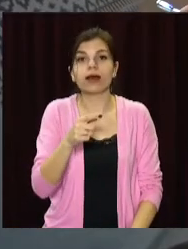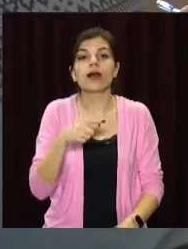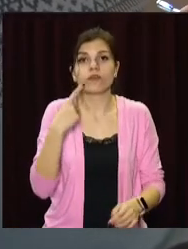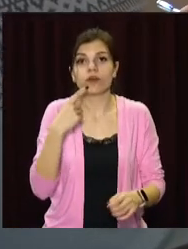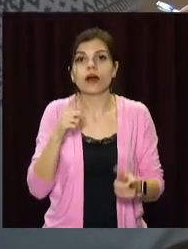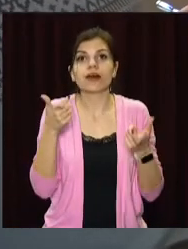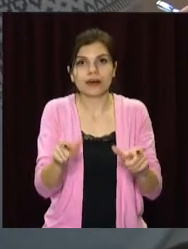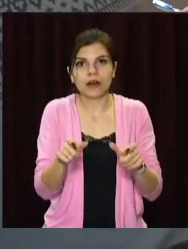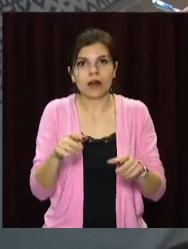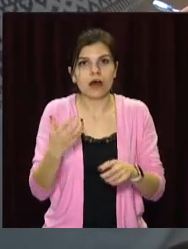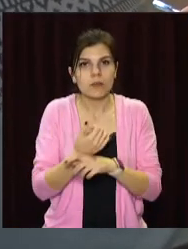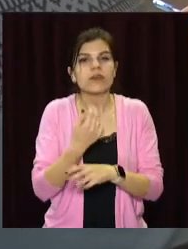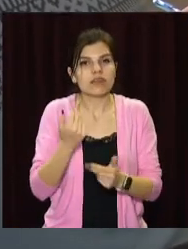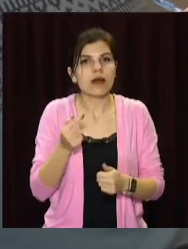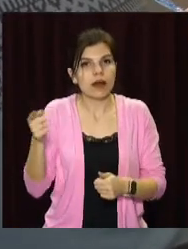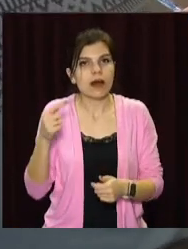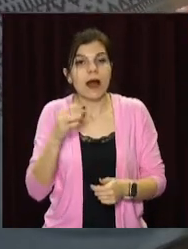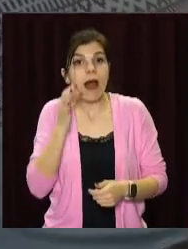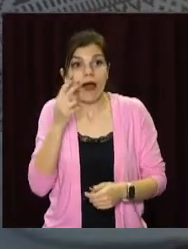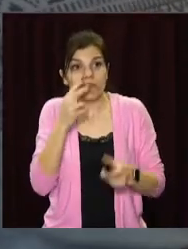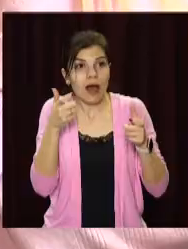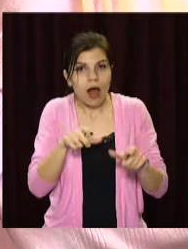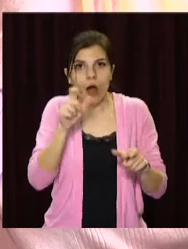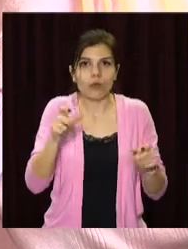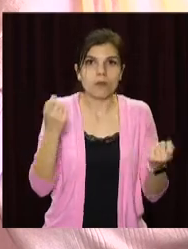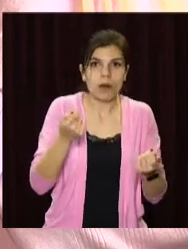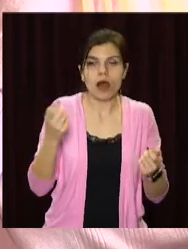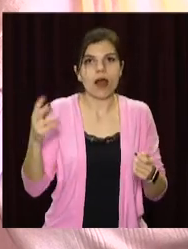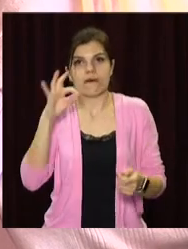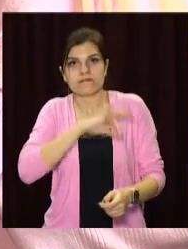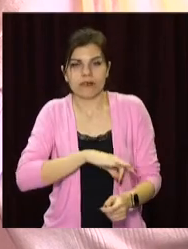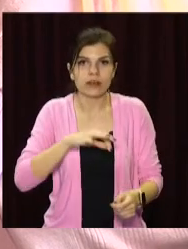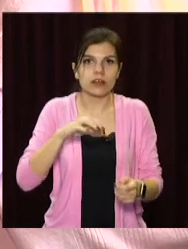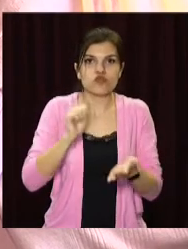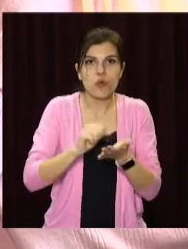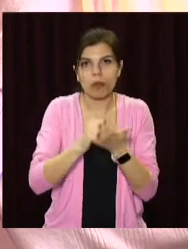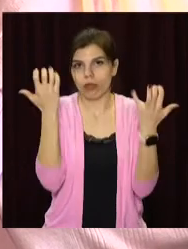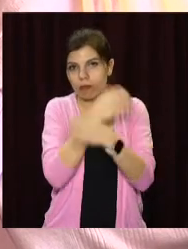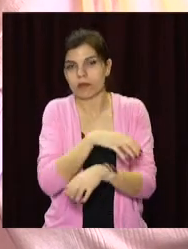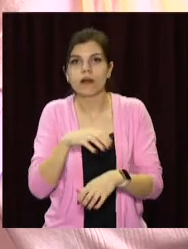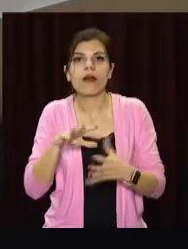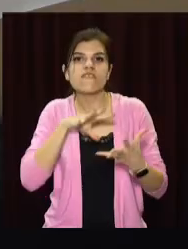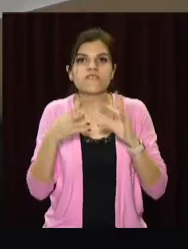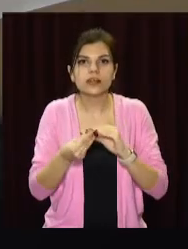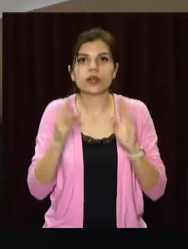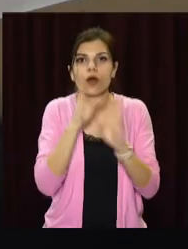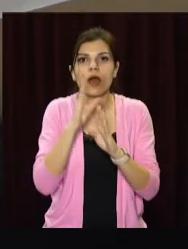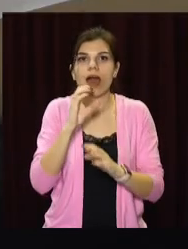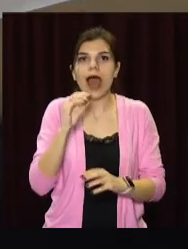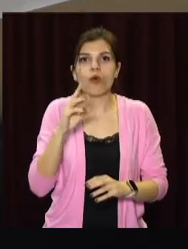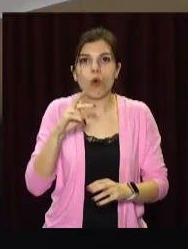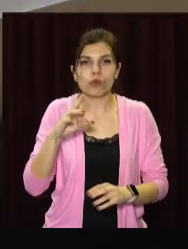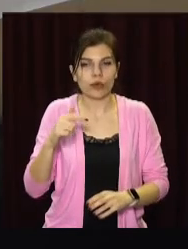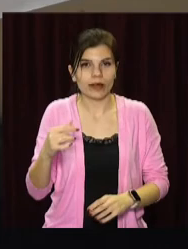розповідає, пандемія зіграла на користь Рокобану. Міндовкілля, видаючи підприємство дозвільні документи, висновка